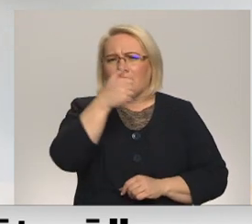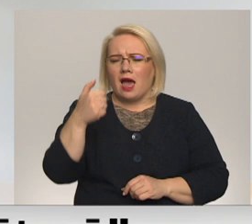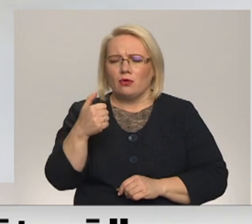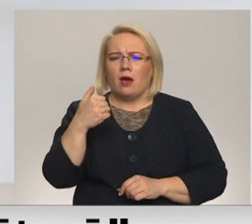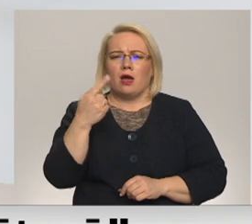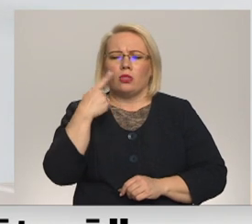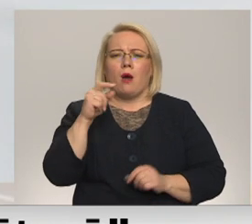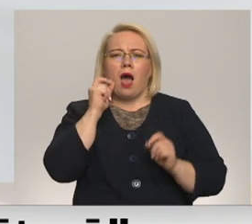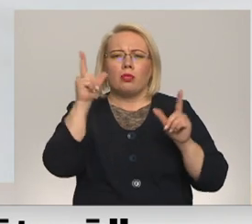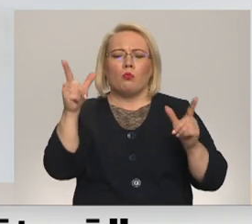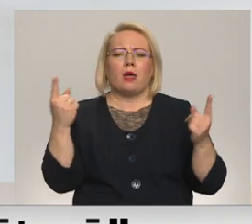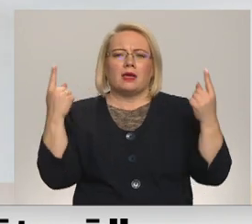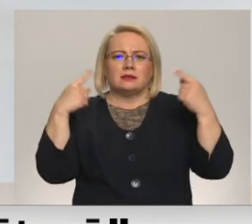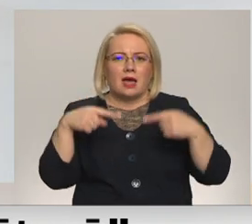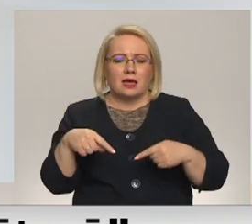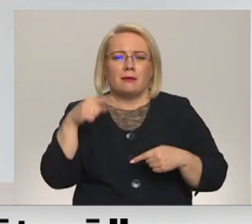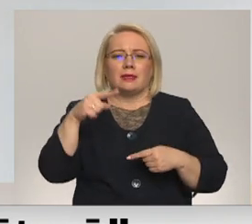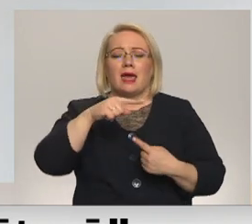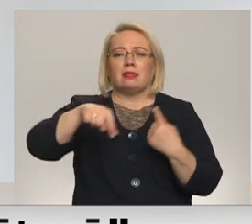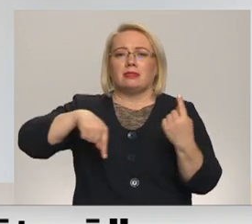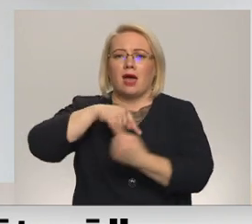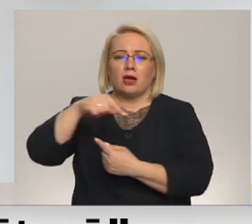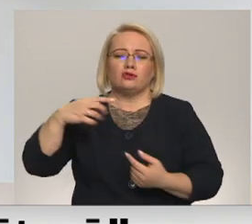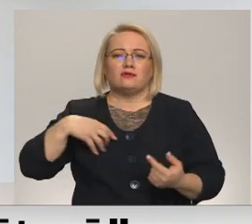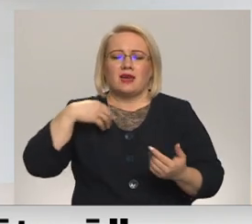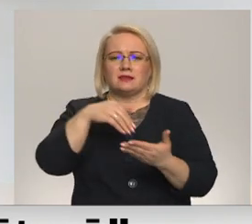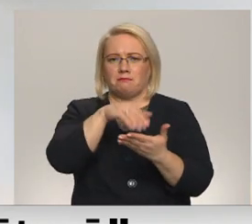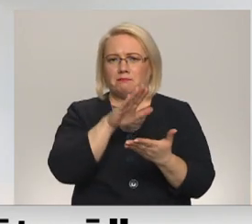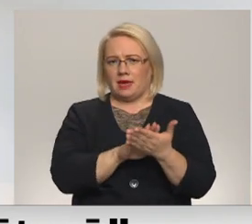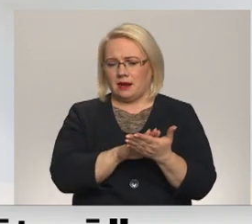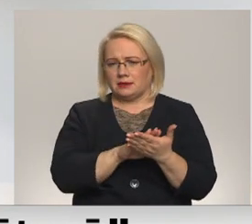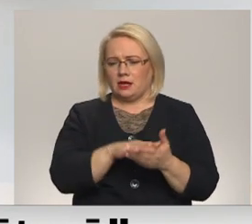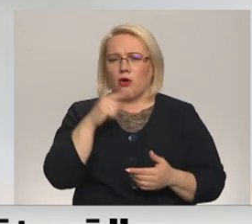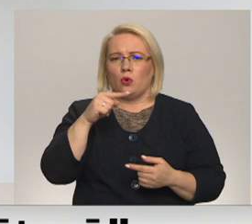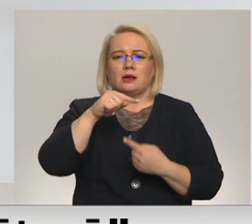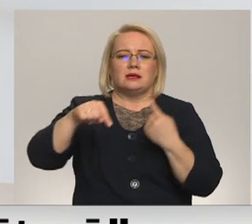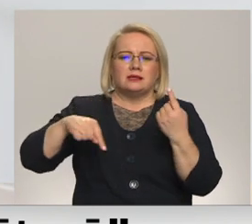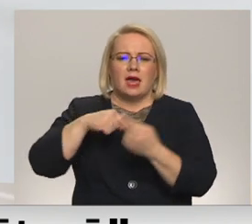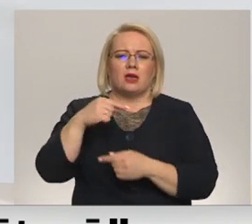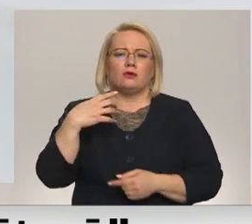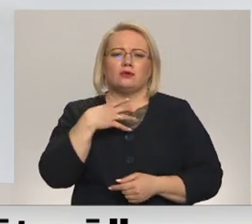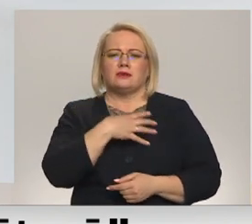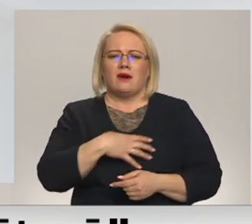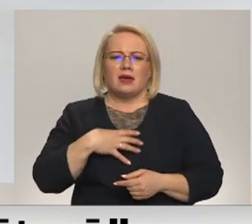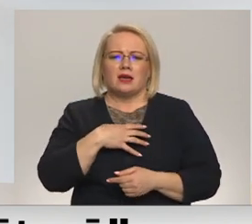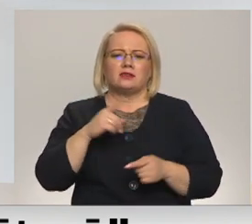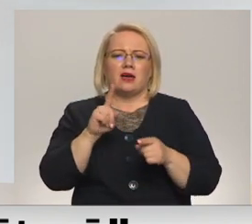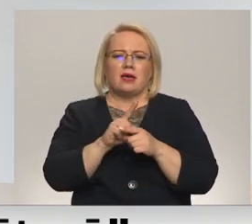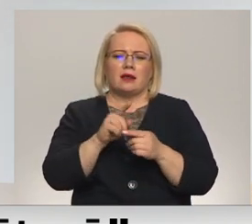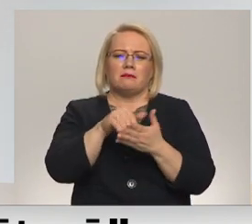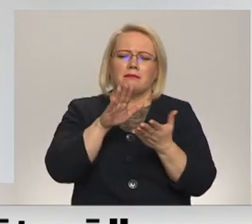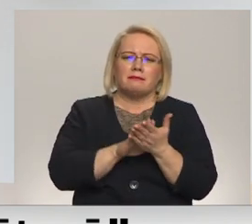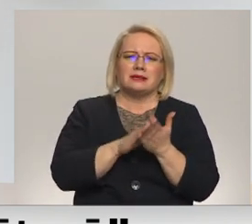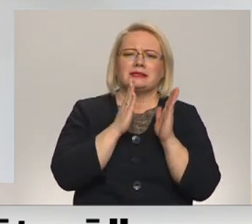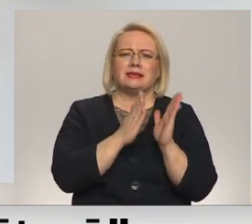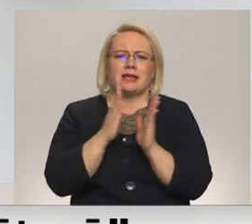atmodas laikiem, kā šos daņšus vajadzētu ierakstīt, šos daņšus vajadzētu sistematizēt. Veidot ir tik jauki